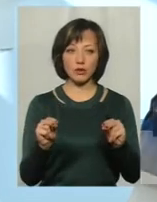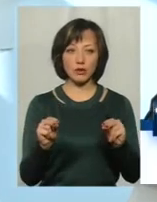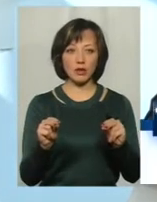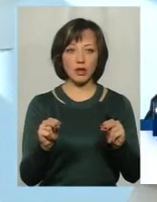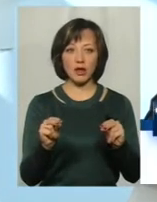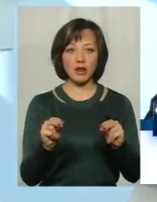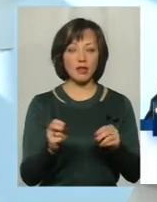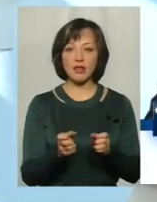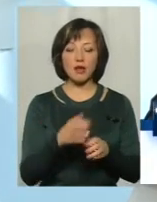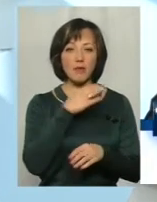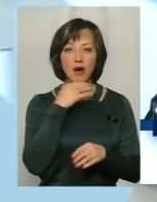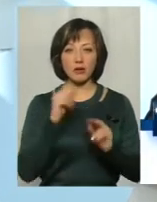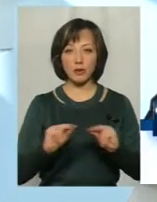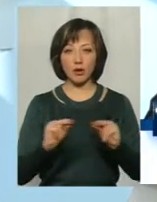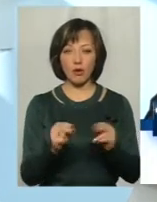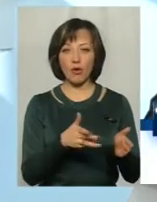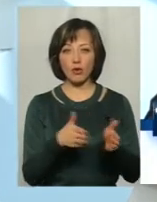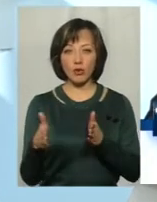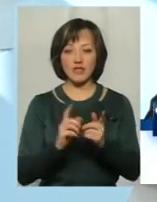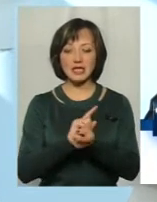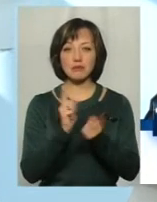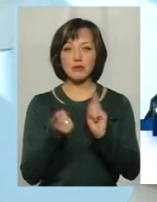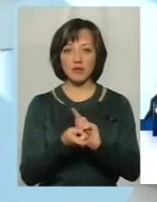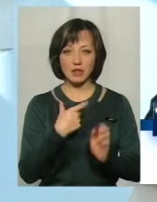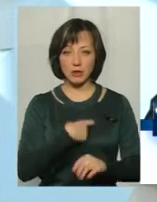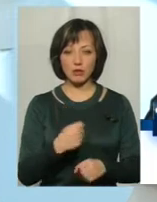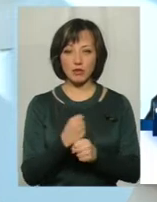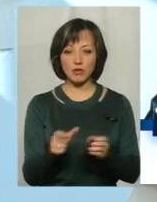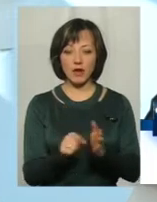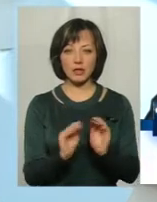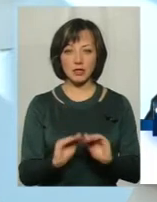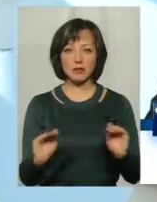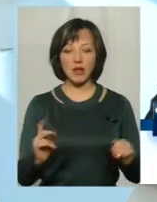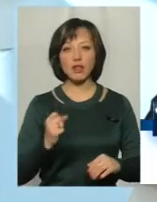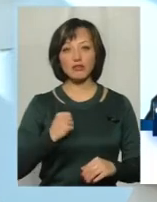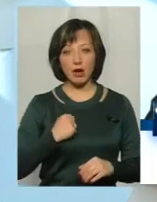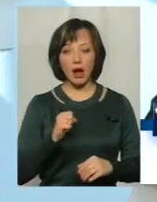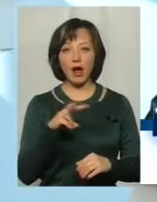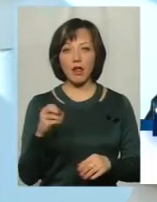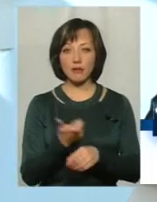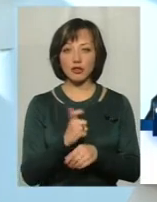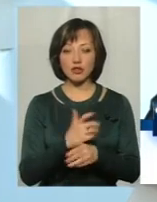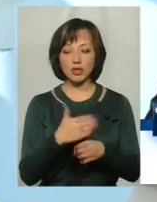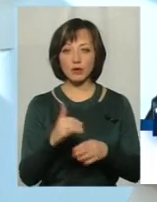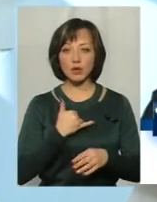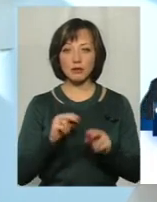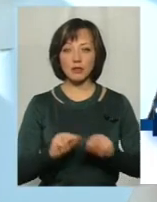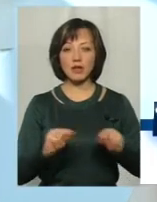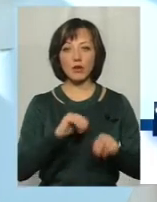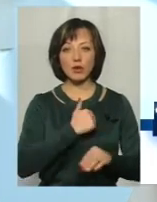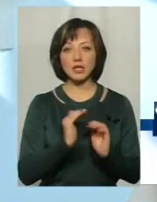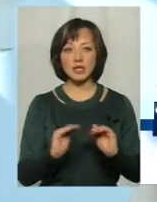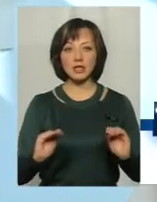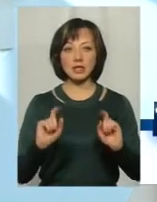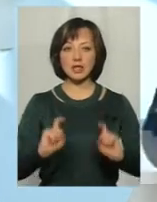досить таки невелика кількість педагогів готові настільки змінюватися, щоб працювати з дітьми. На жаль, але більша частина у нас педагогів хоче, щоб